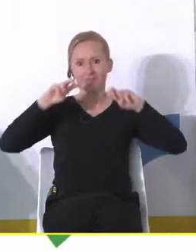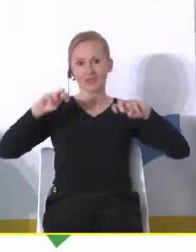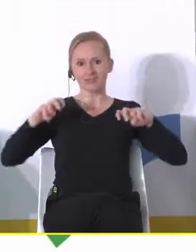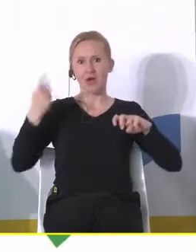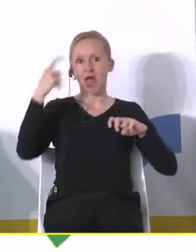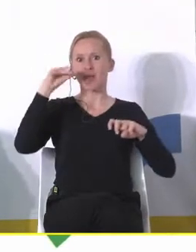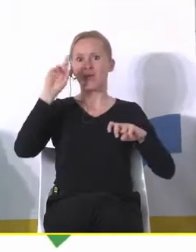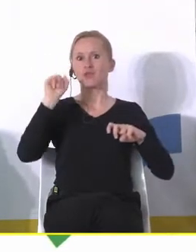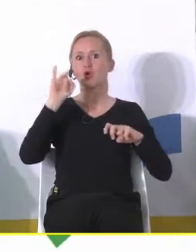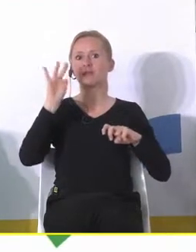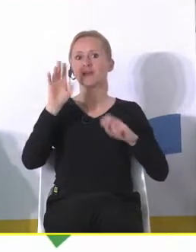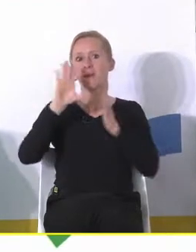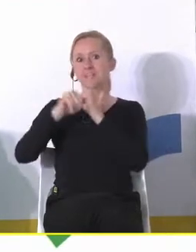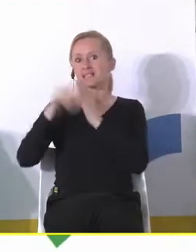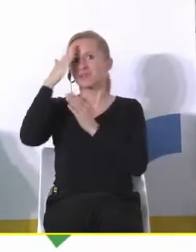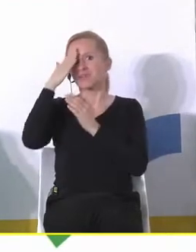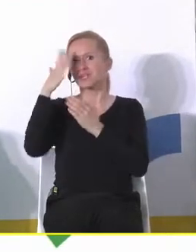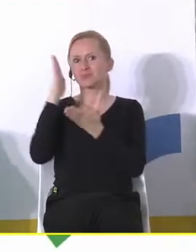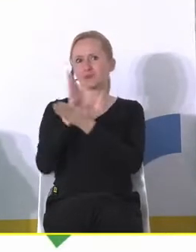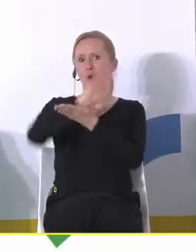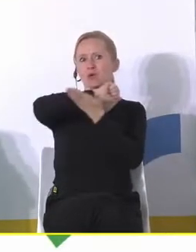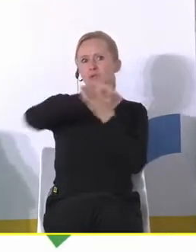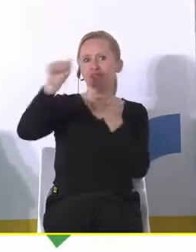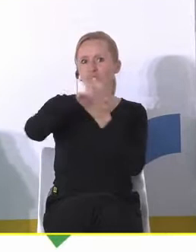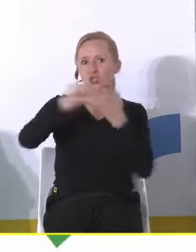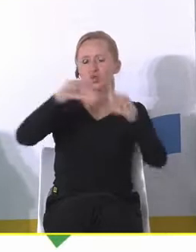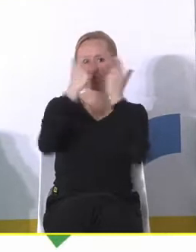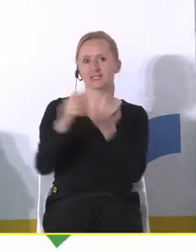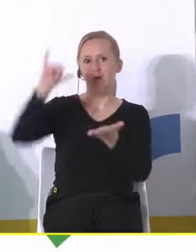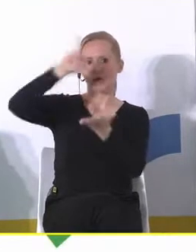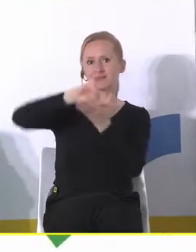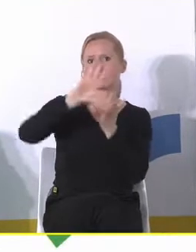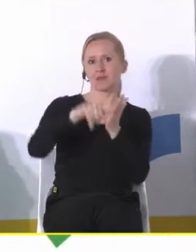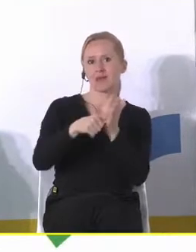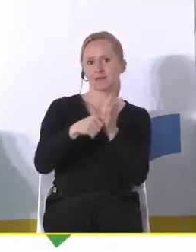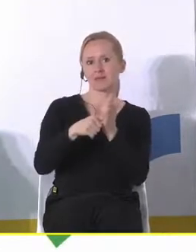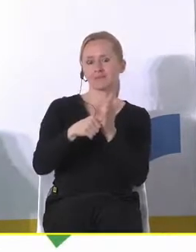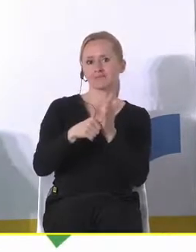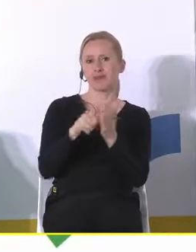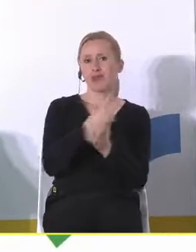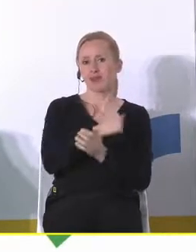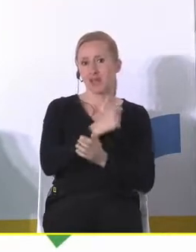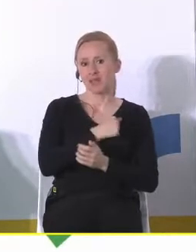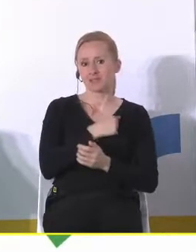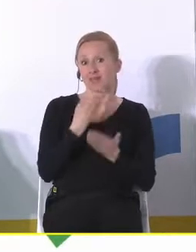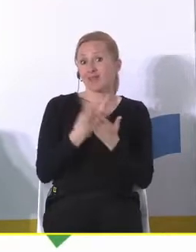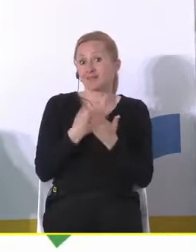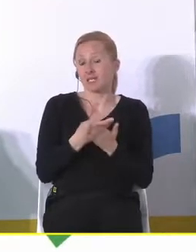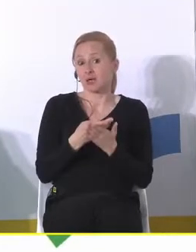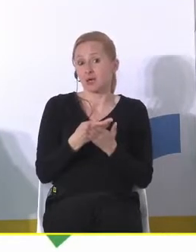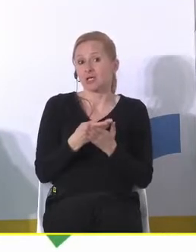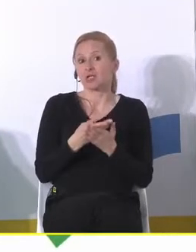Detroit na przykład, no to wie, że zaorano w końcu centrum miasta. Po prostu po to, żeby